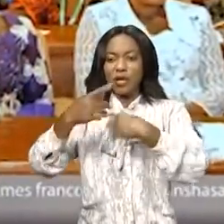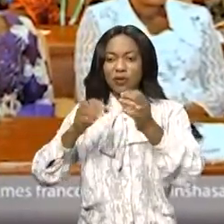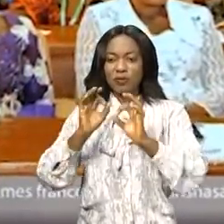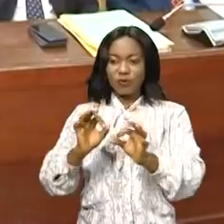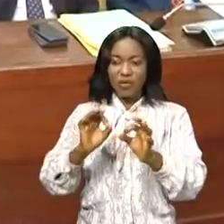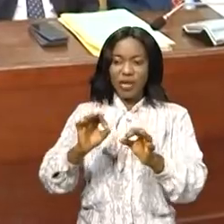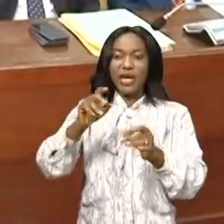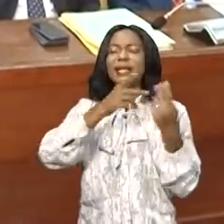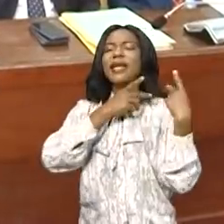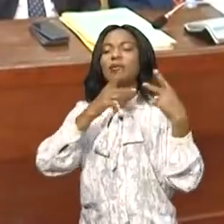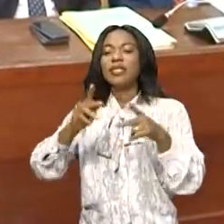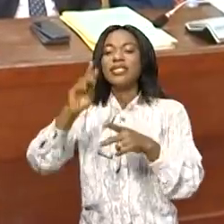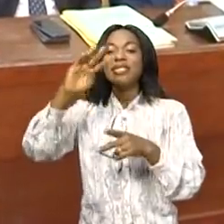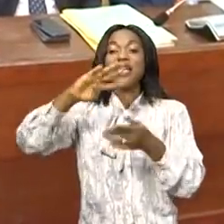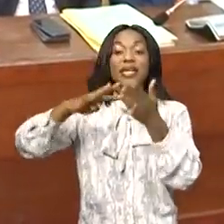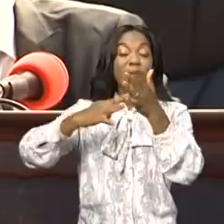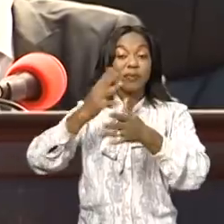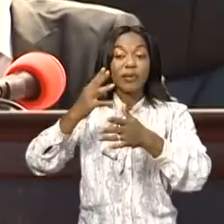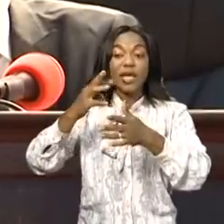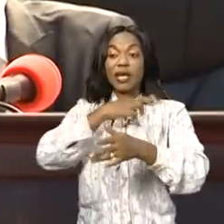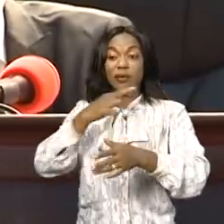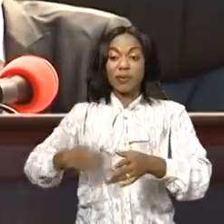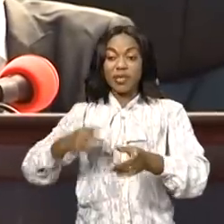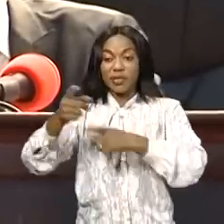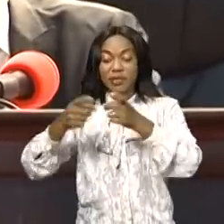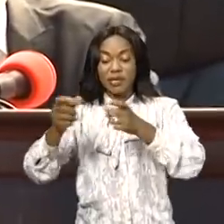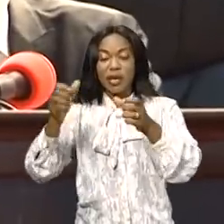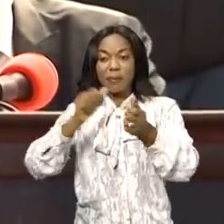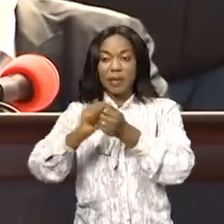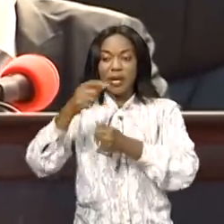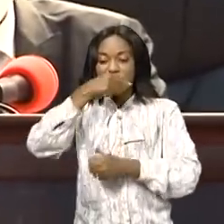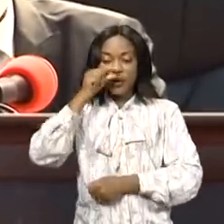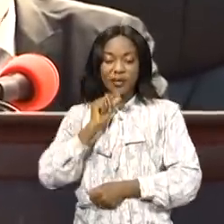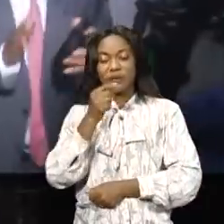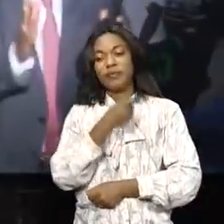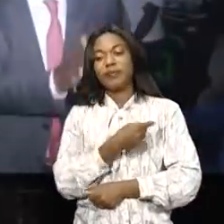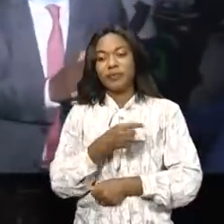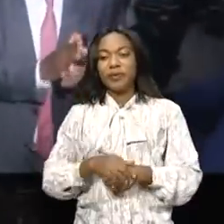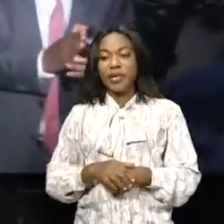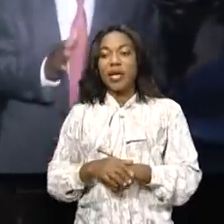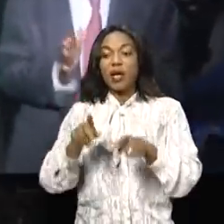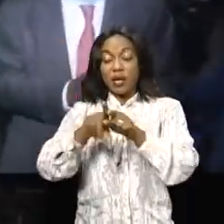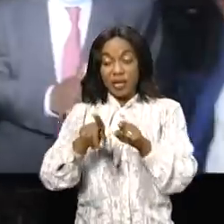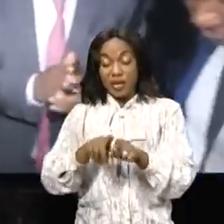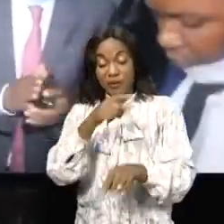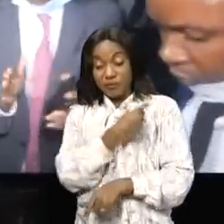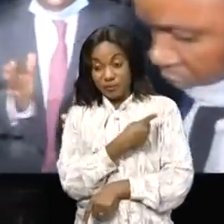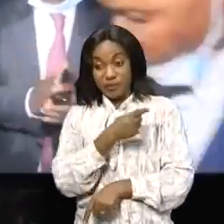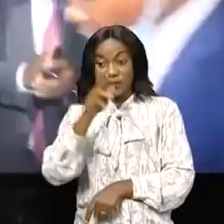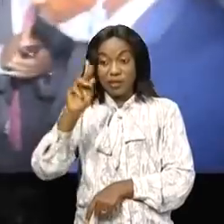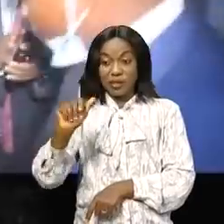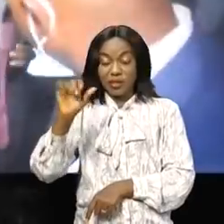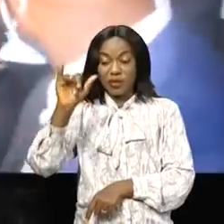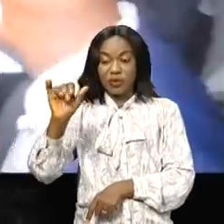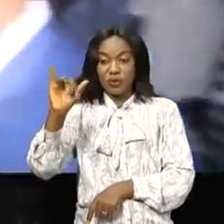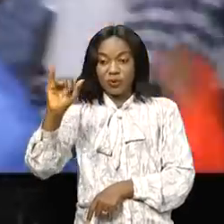législature de la Vème République, conduite par l'honorable Mbosoko Diyampuanga. Adèle Kayinda a cinq fois de